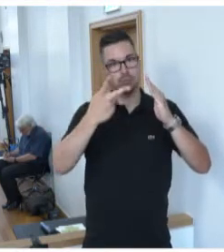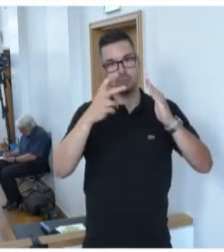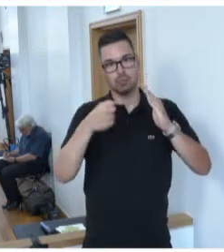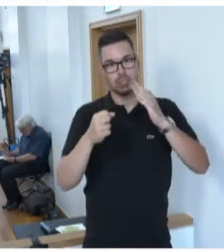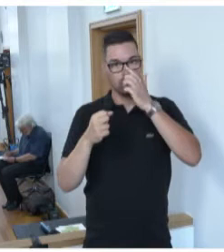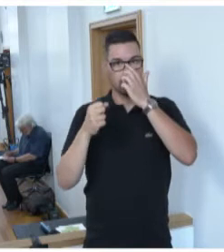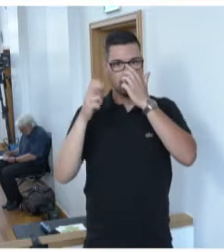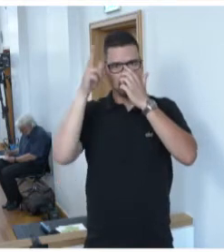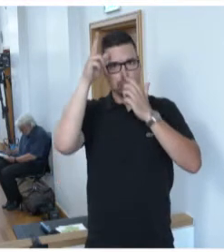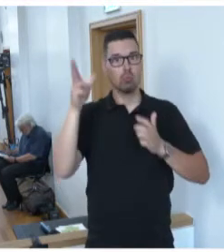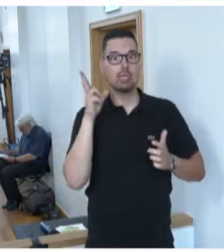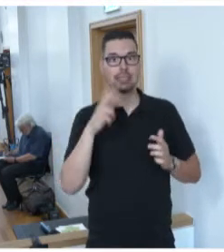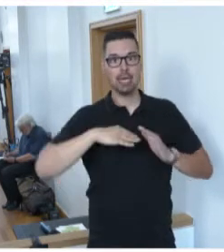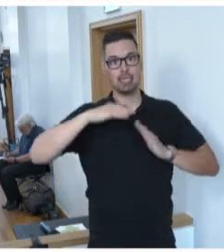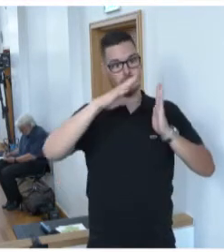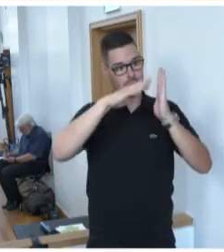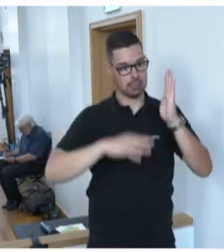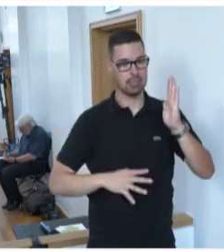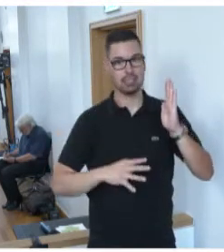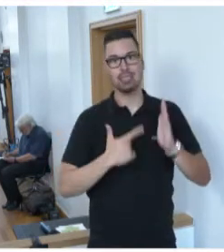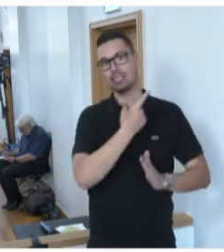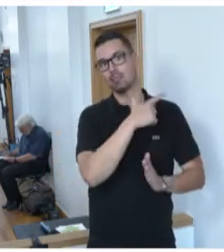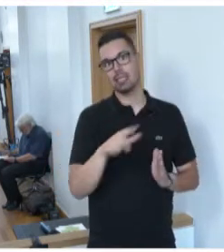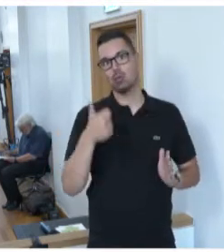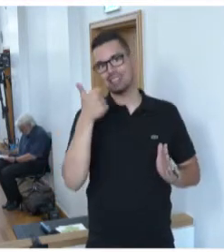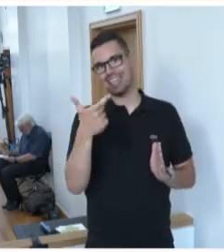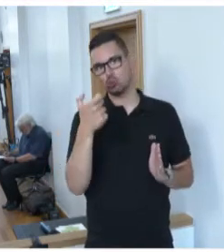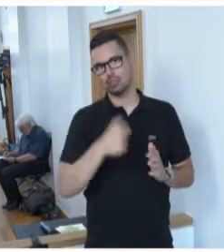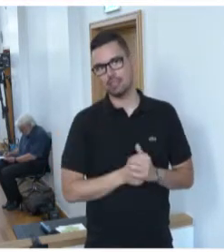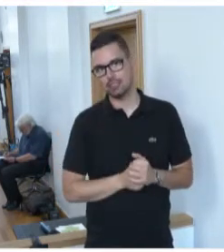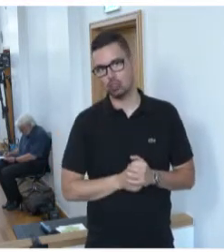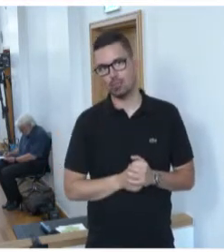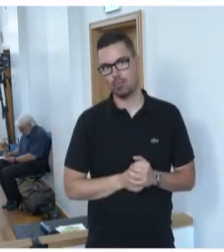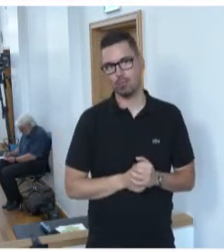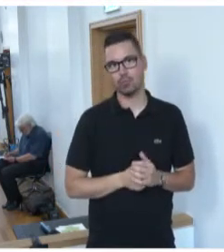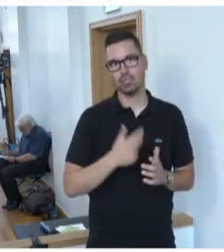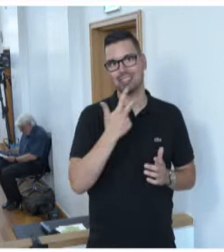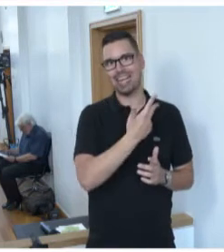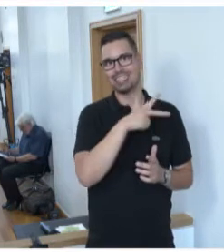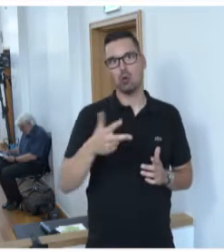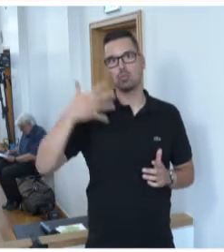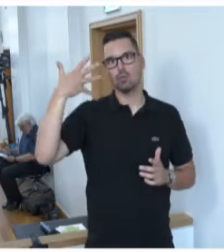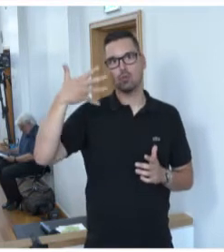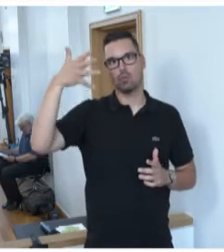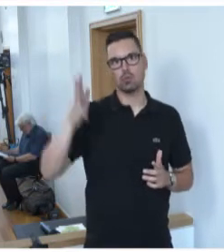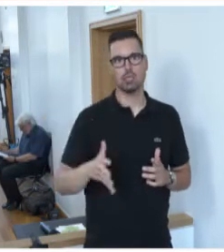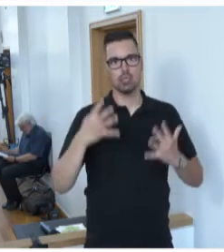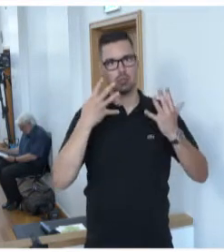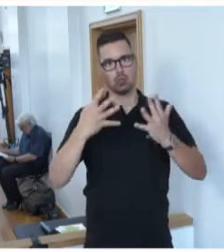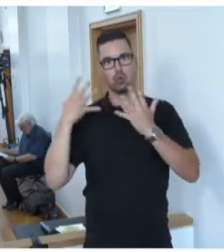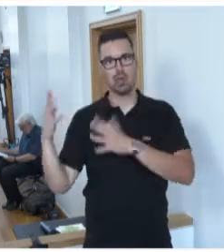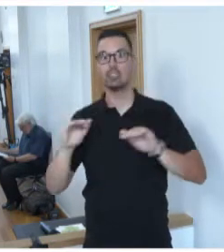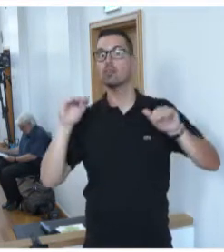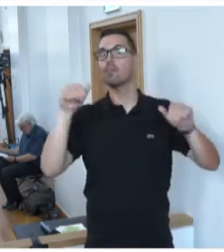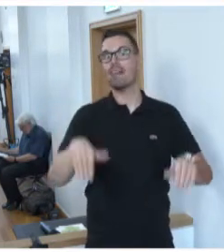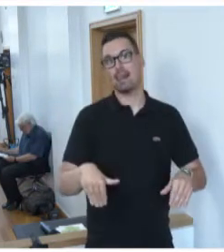polizeiliche Kriminalstatistik verzeichnet für das Jahr 2021 3.599 Fälle